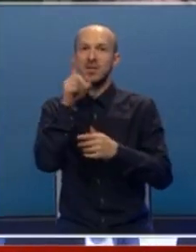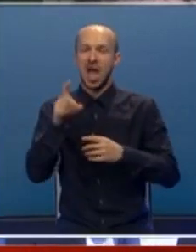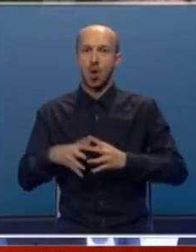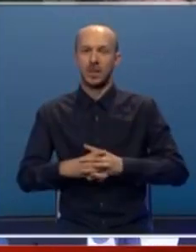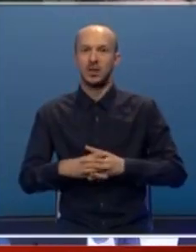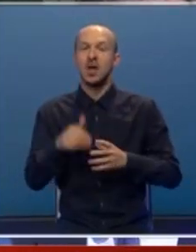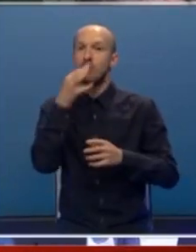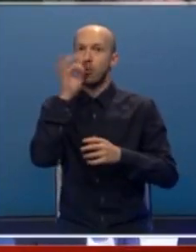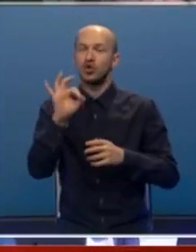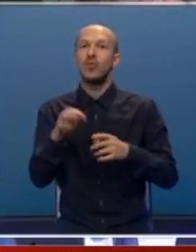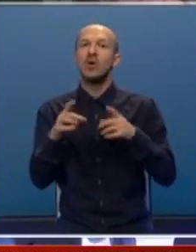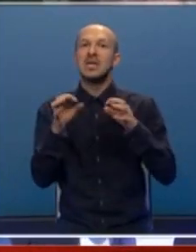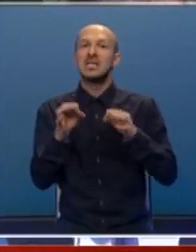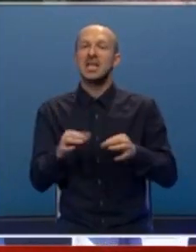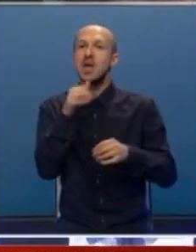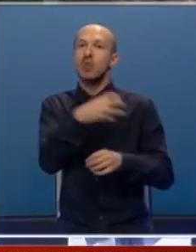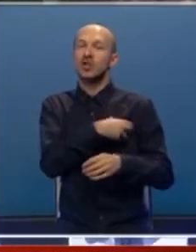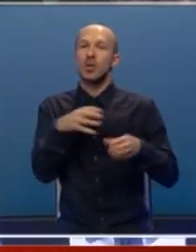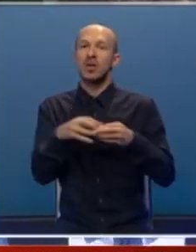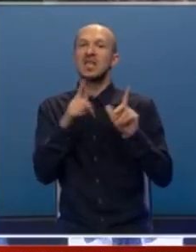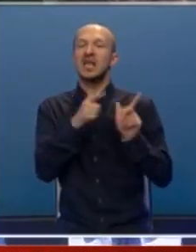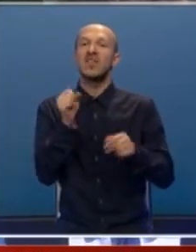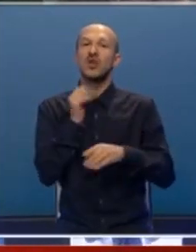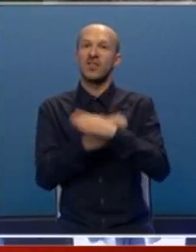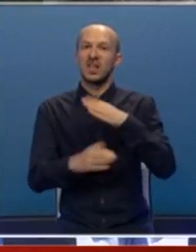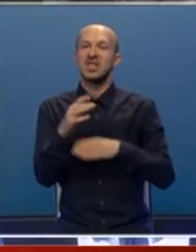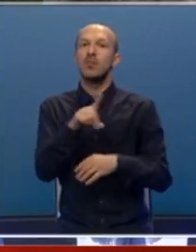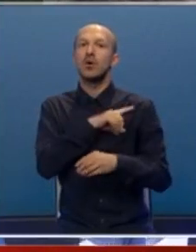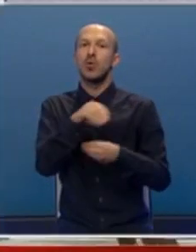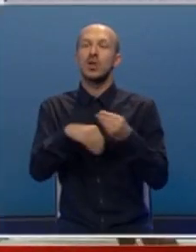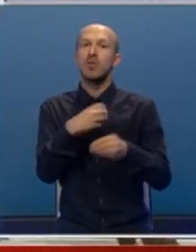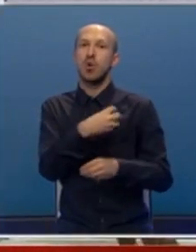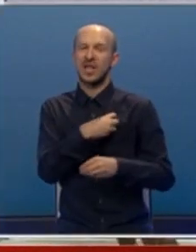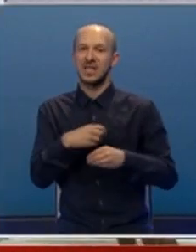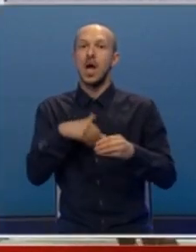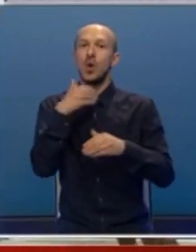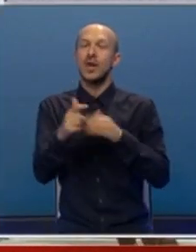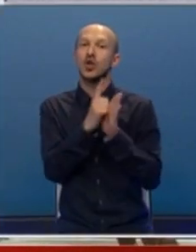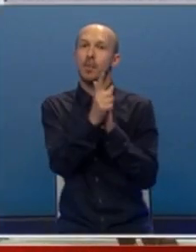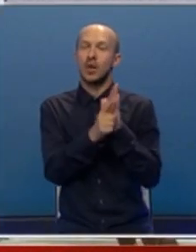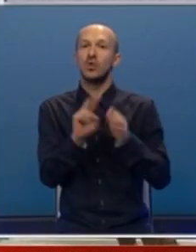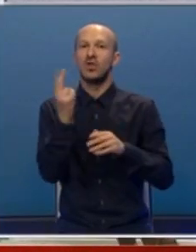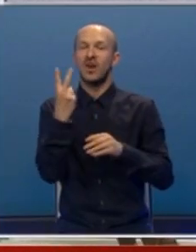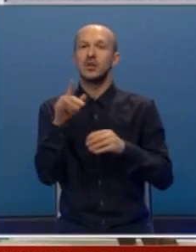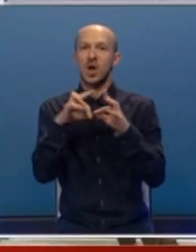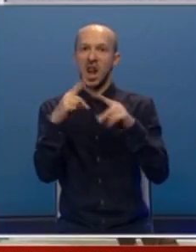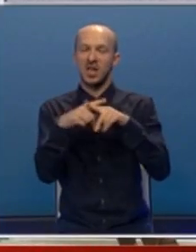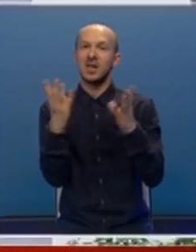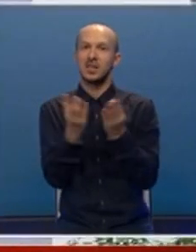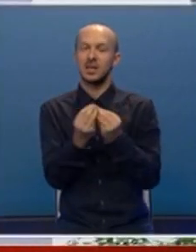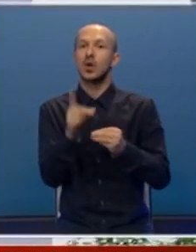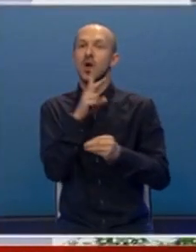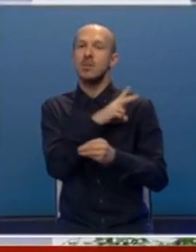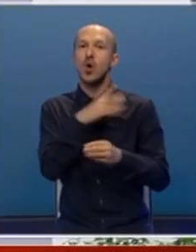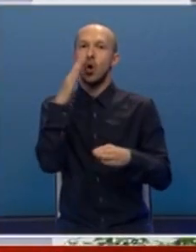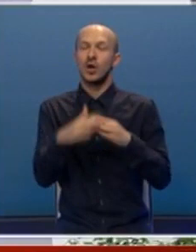poboljšavamo stanje i boračke populacije, i ratnih vojnije malida, i porodice poglednjih boraca. U narednom periodu 12 lokalnih zajednica koji